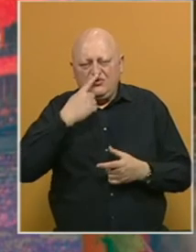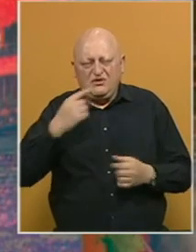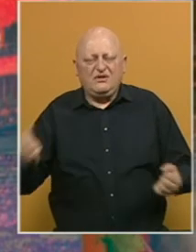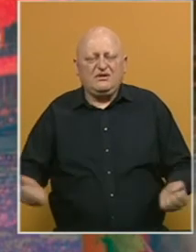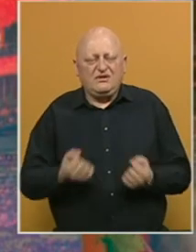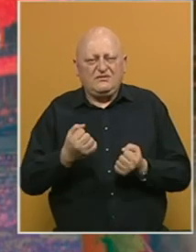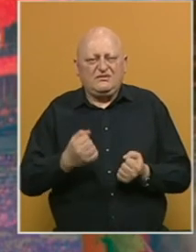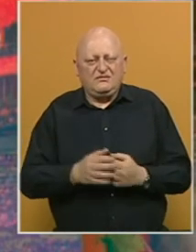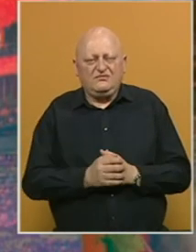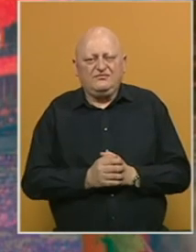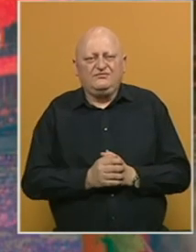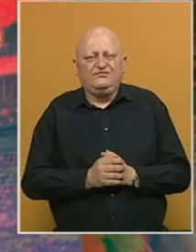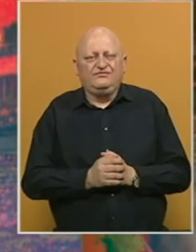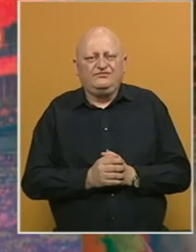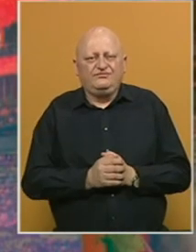razvija i razvijeće se.